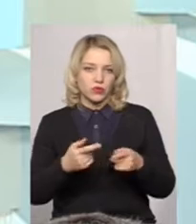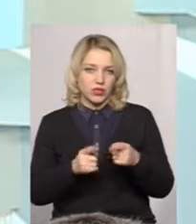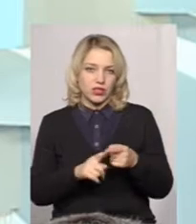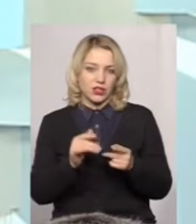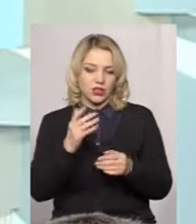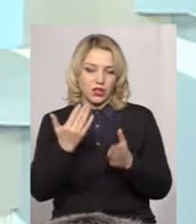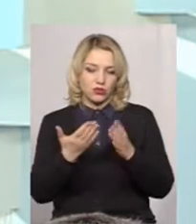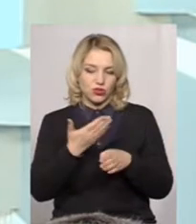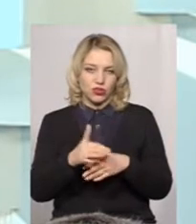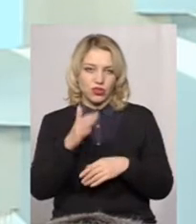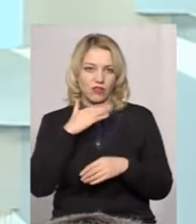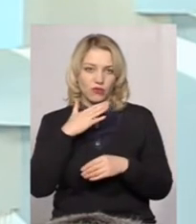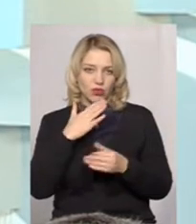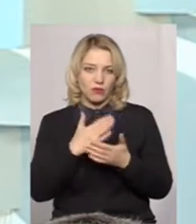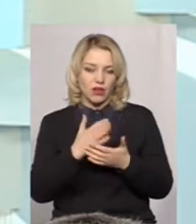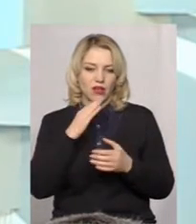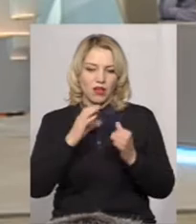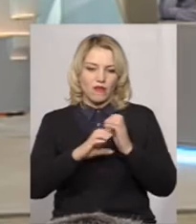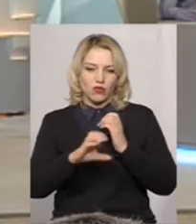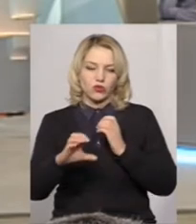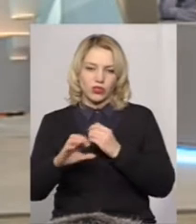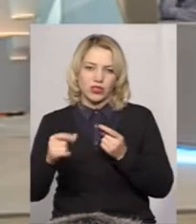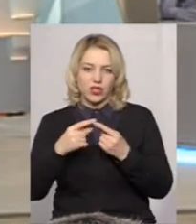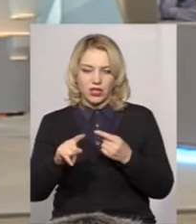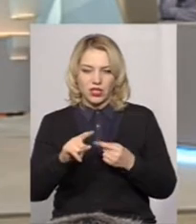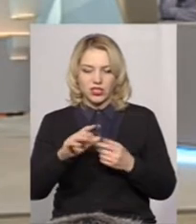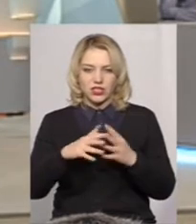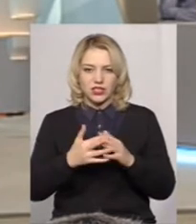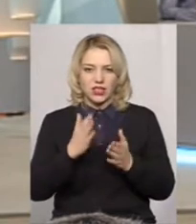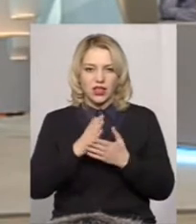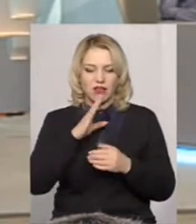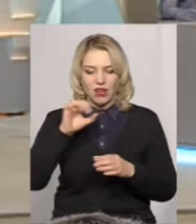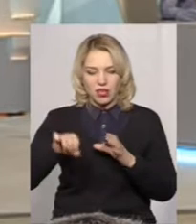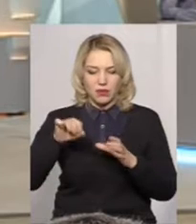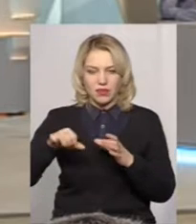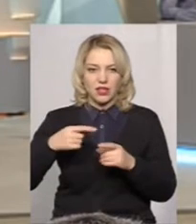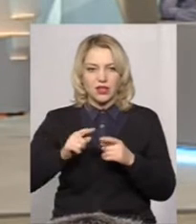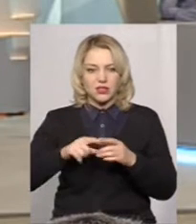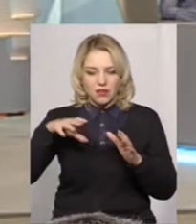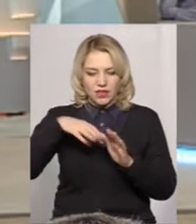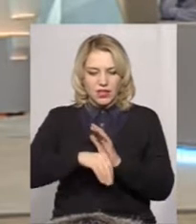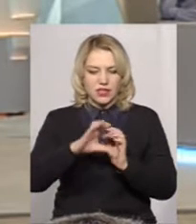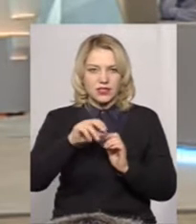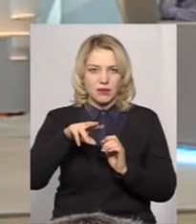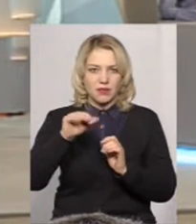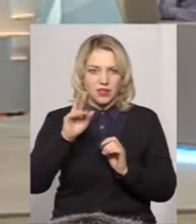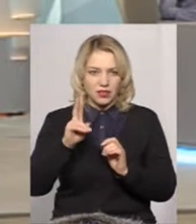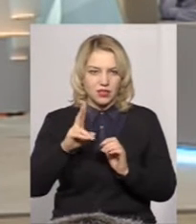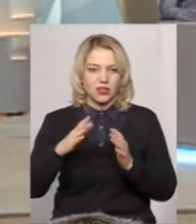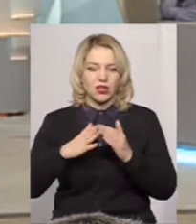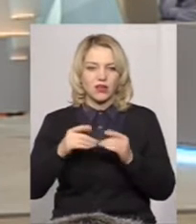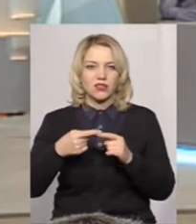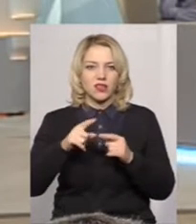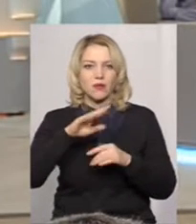якщо частина села має водогін, а решта має керниці, і це все йде в прибудинкові септики, то це все фактично підшкірна вода далі.